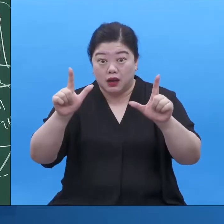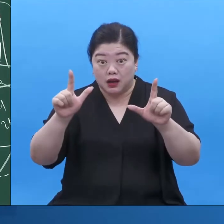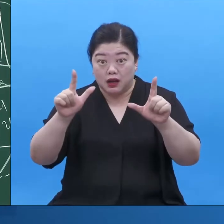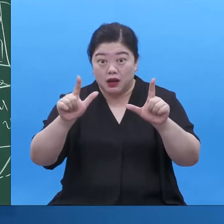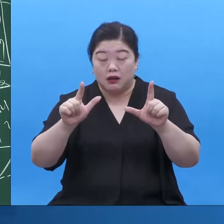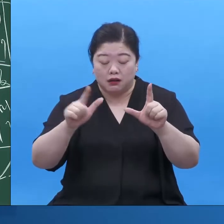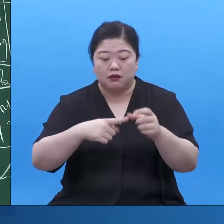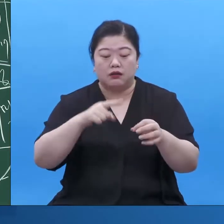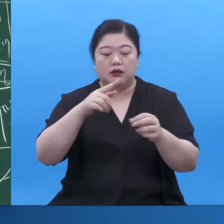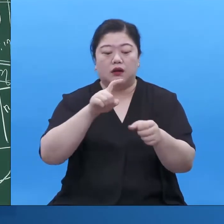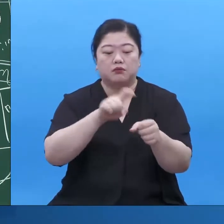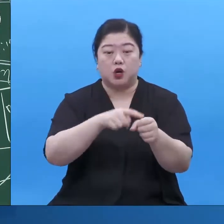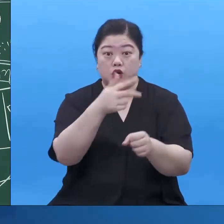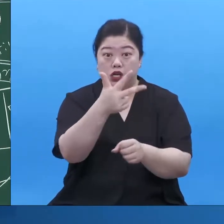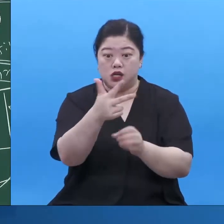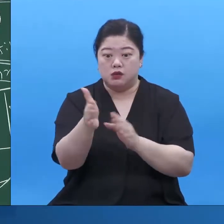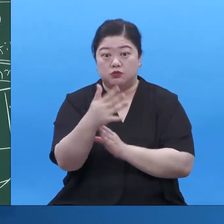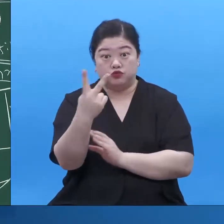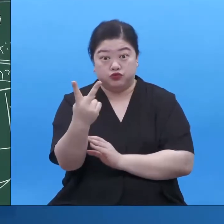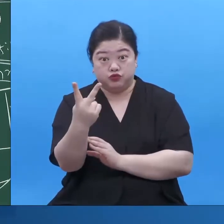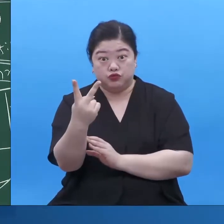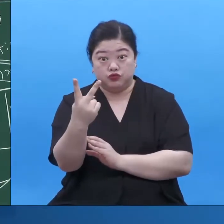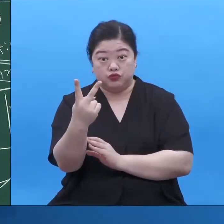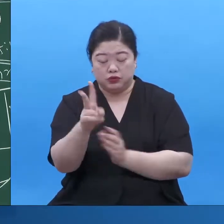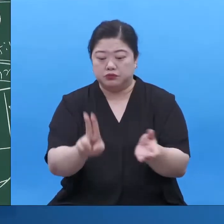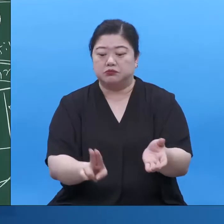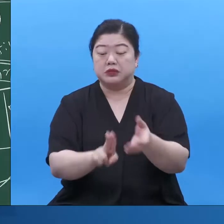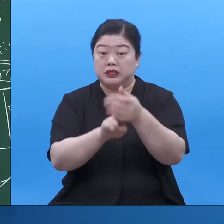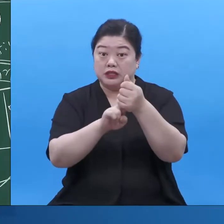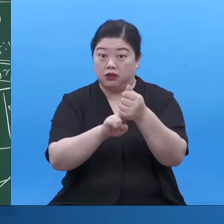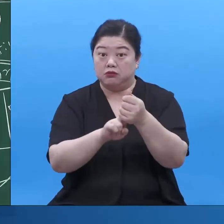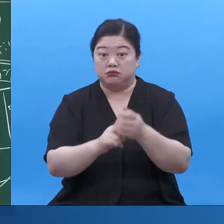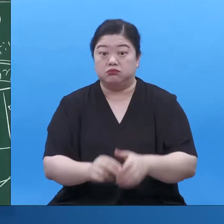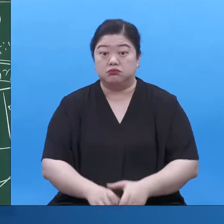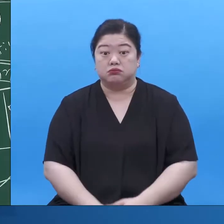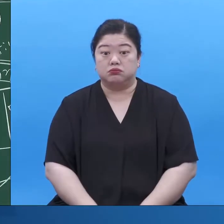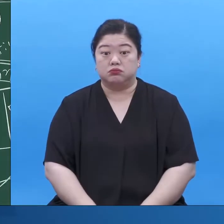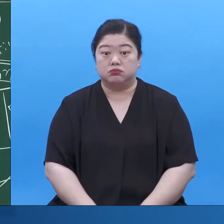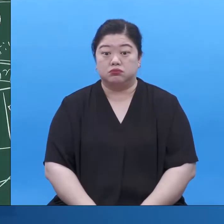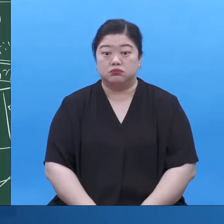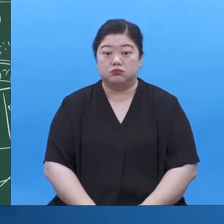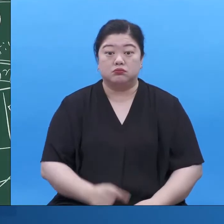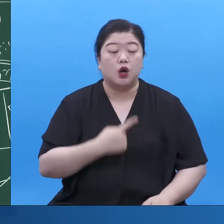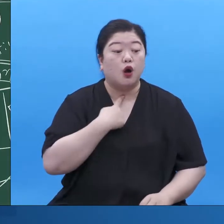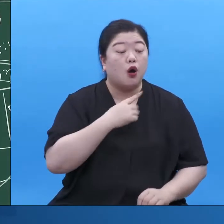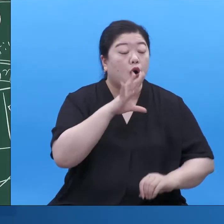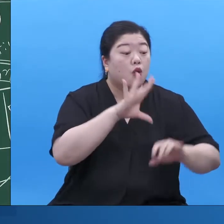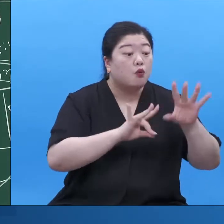너 광야에서 생명의 떡 먹었지? 광야에서 만나 먹었지?